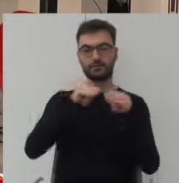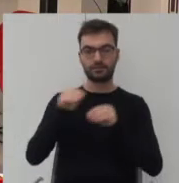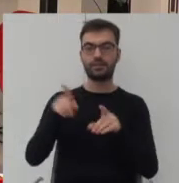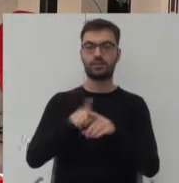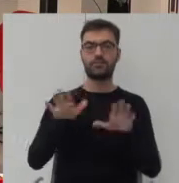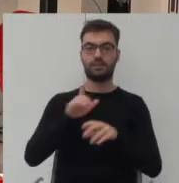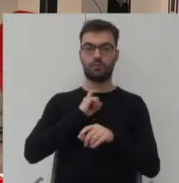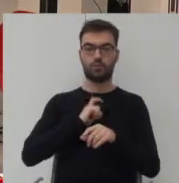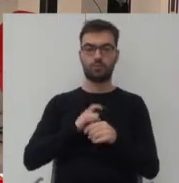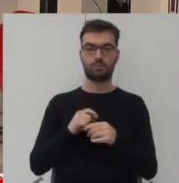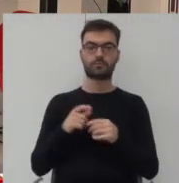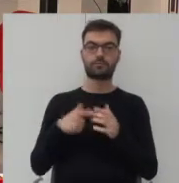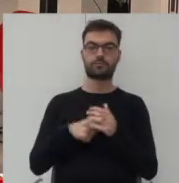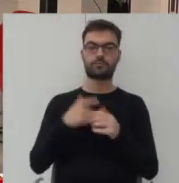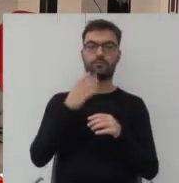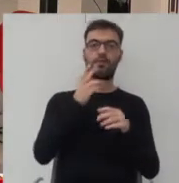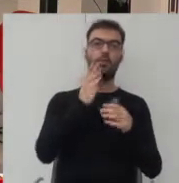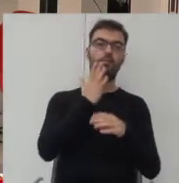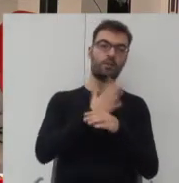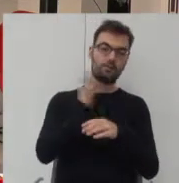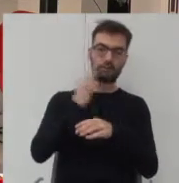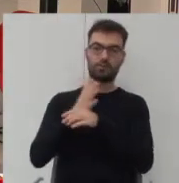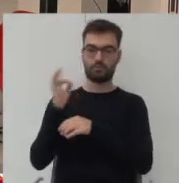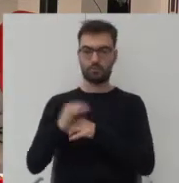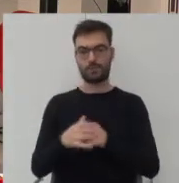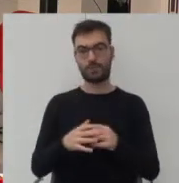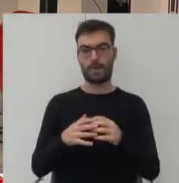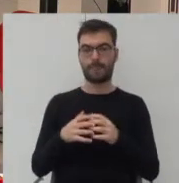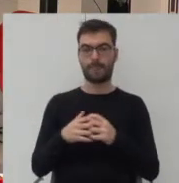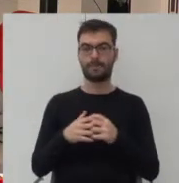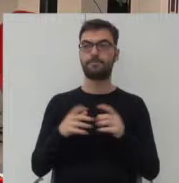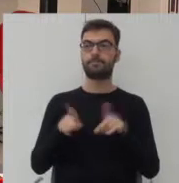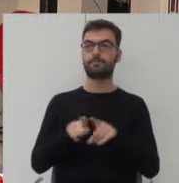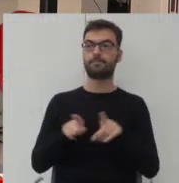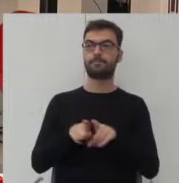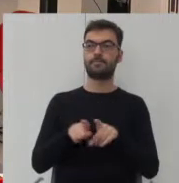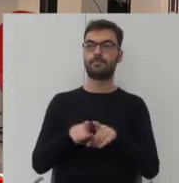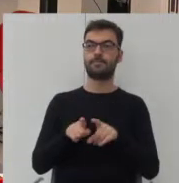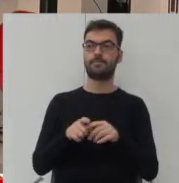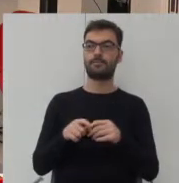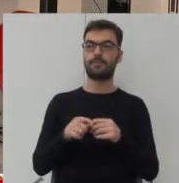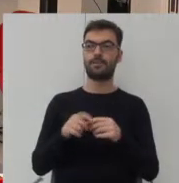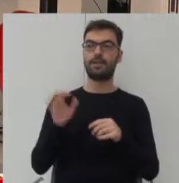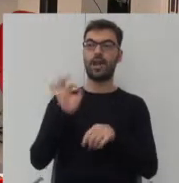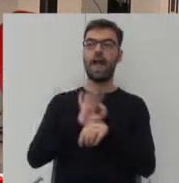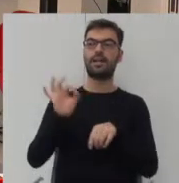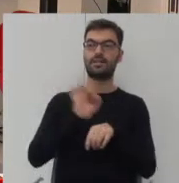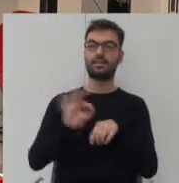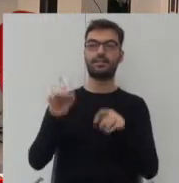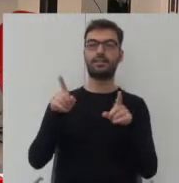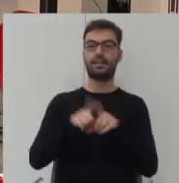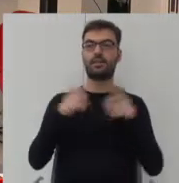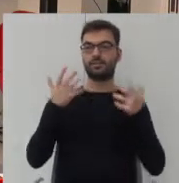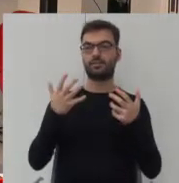bójowych. Jest to w proporcji pół na pół, 50% na 50. Oraz jakby architekt również